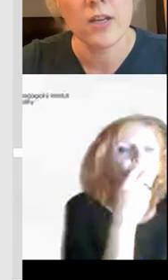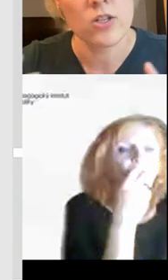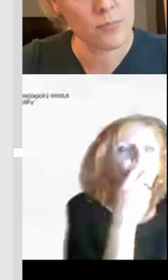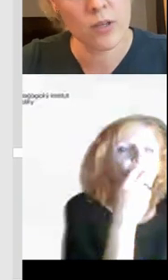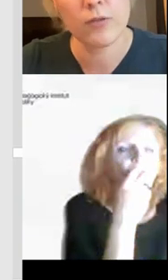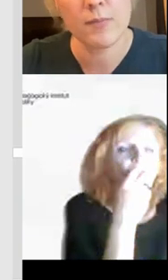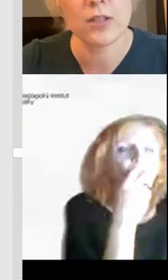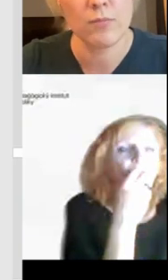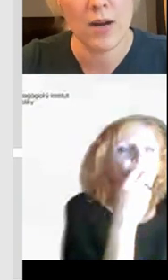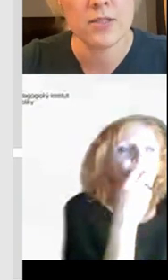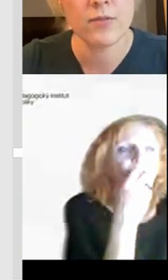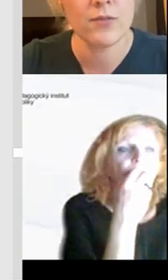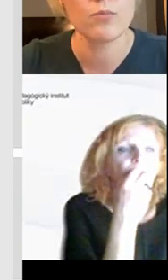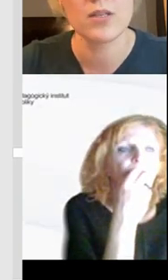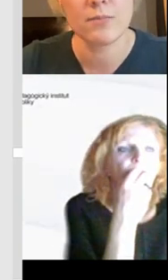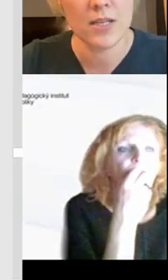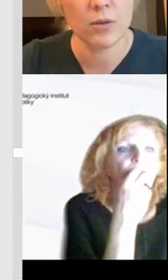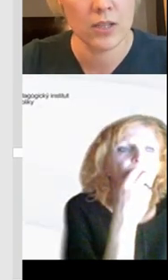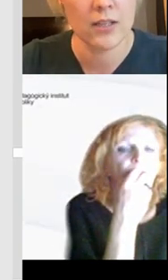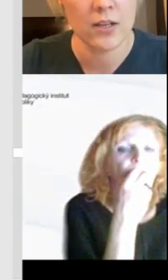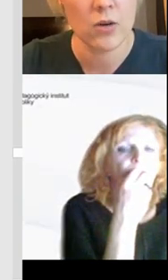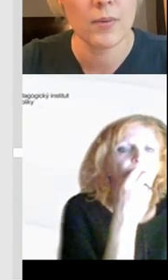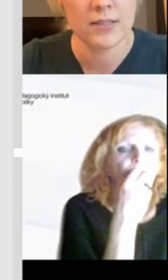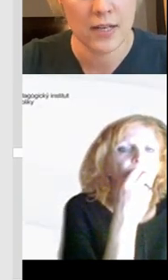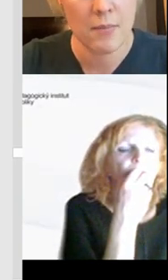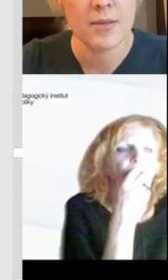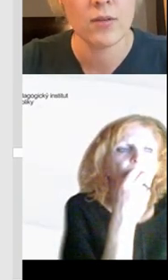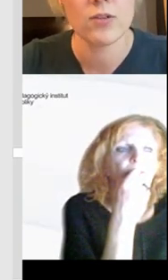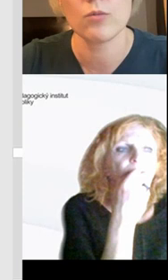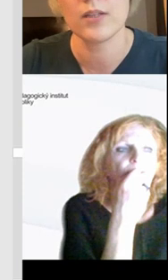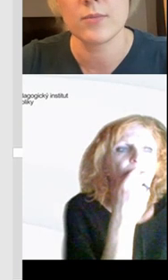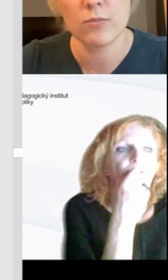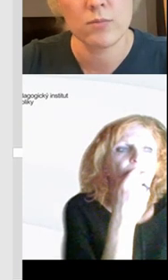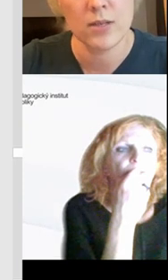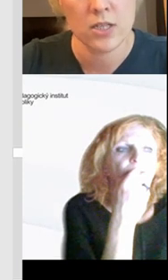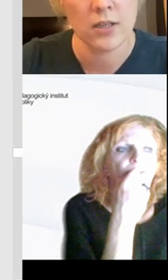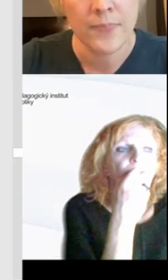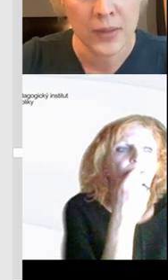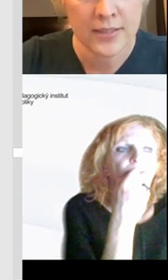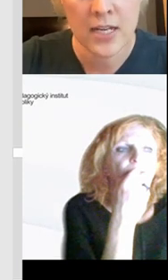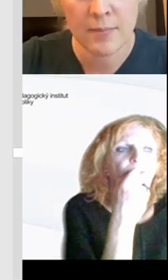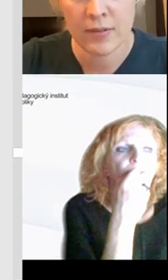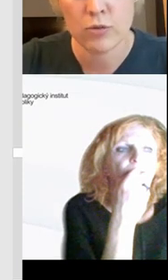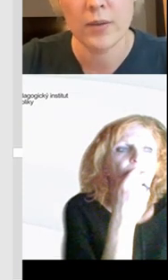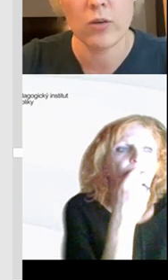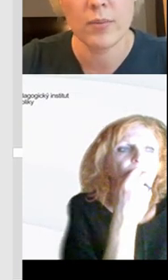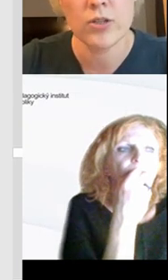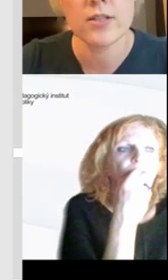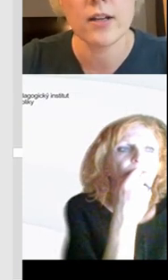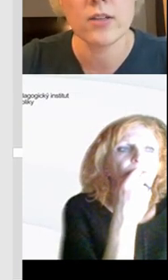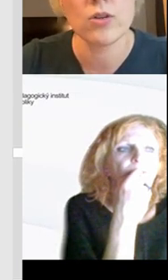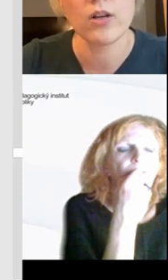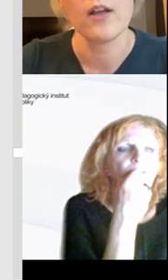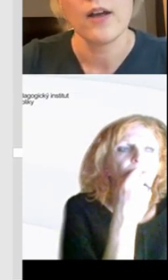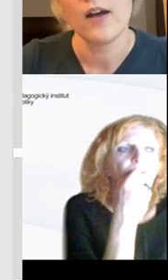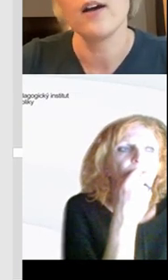kompetencemi je, že pro informatiku máme svoje výstupy, nicméně pro digitální kompetence nemáme svoje výstupy, tam se musíme řídit stejnými výstupy jako